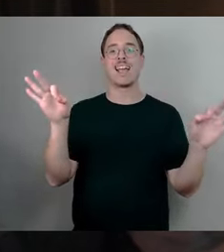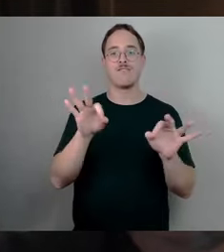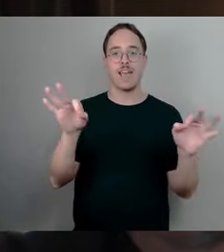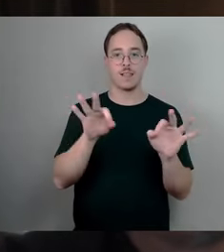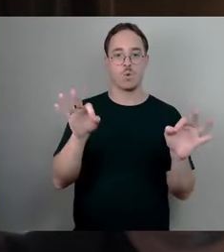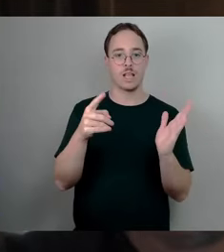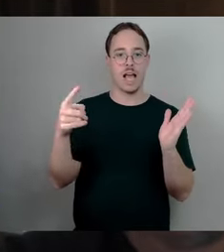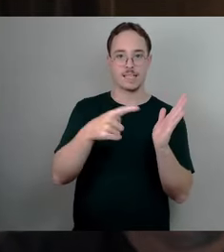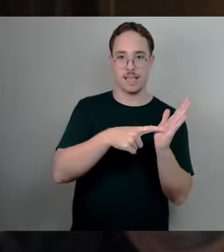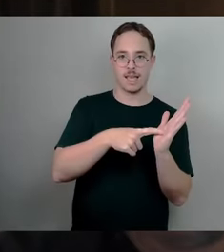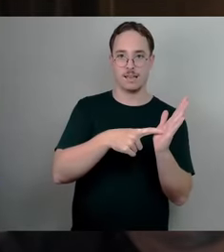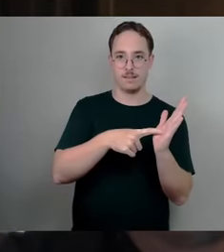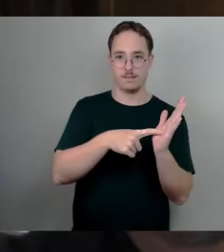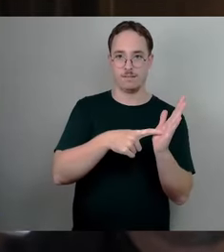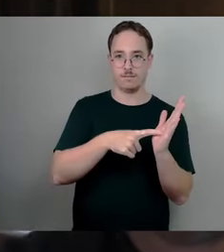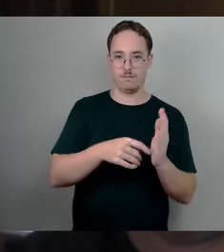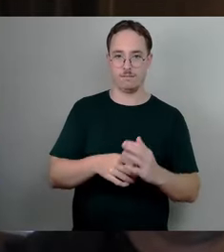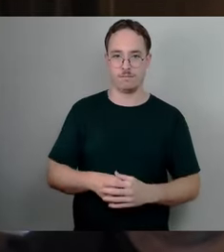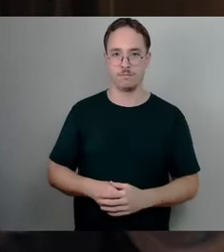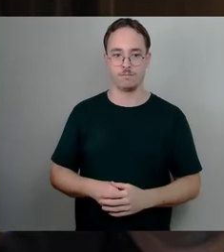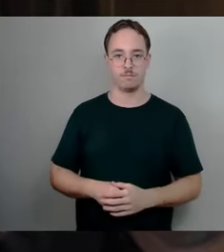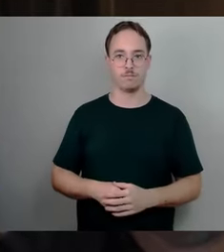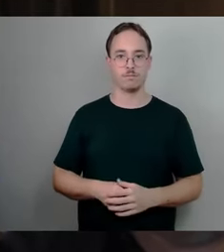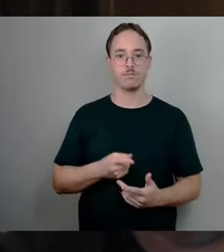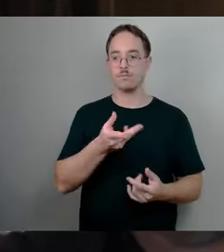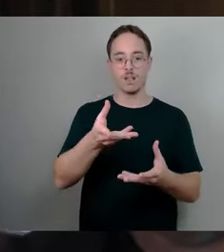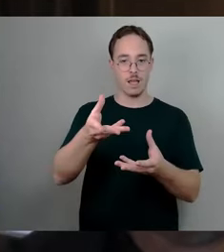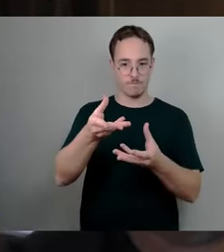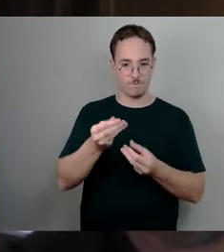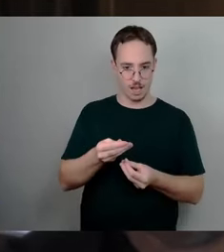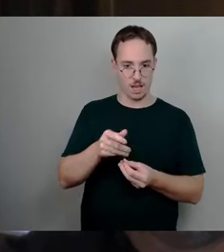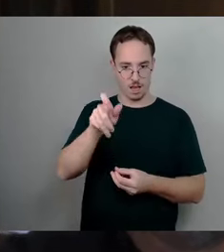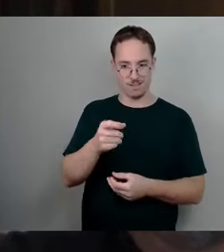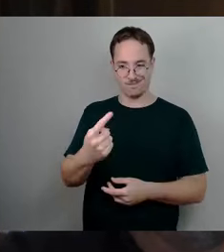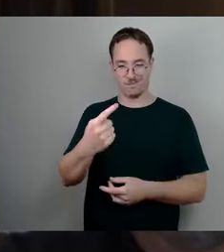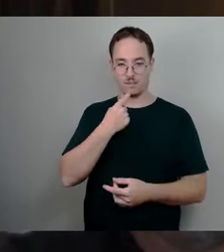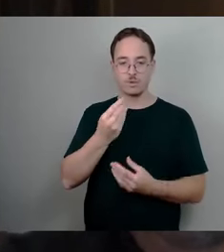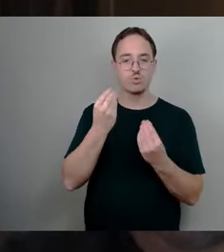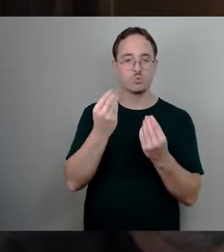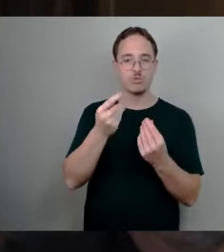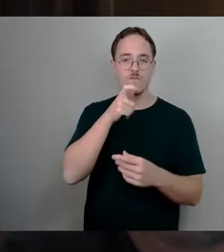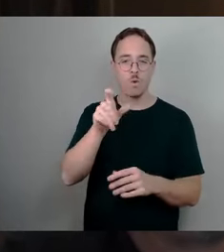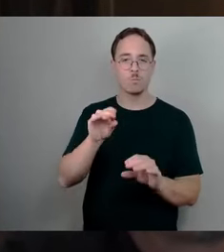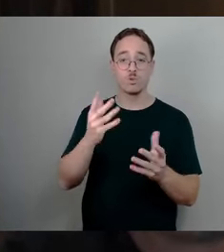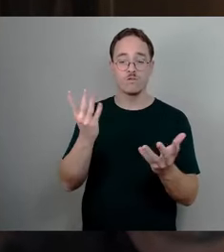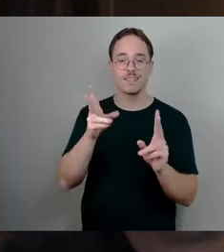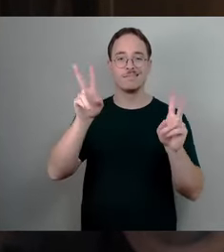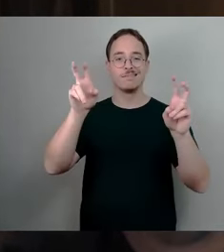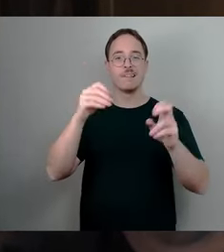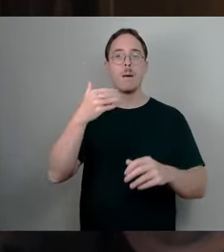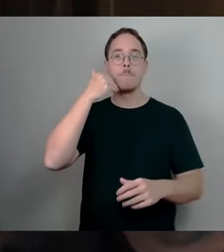verschickt, die werden natürlich von den EmpfängerInnen blaue Briefe genannt, in denen auf die schwierige